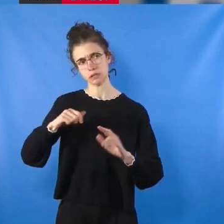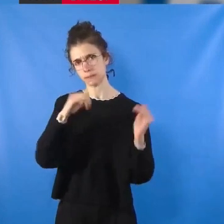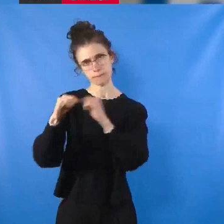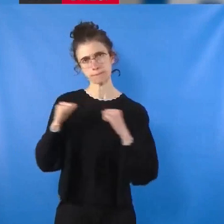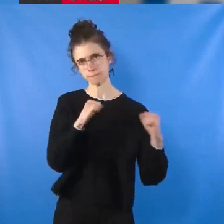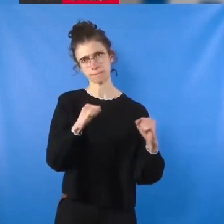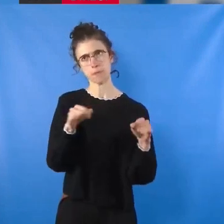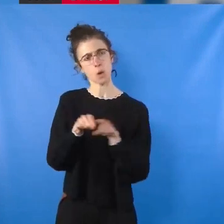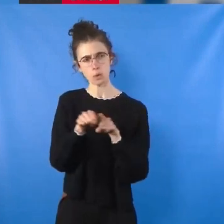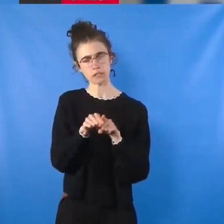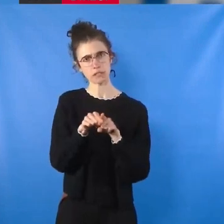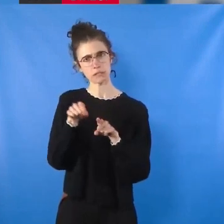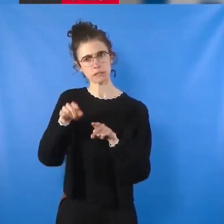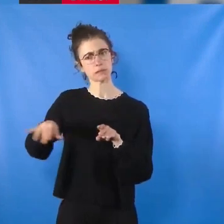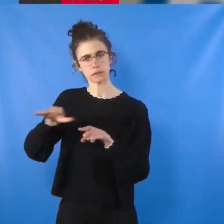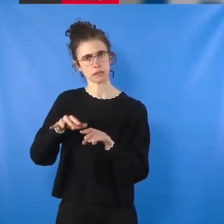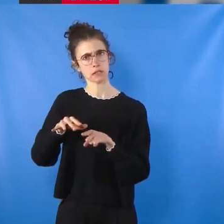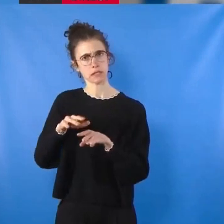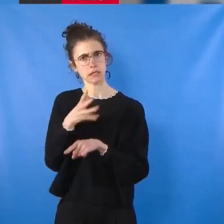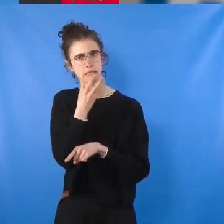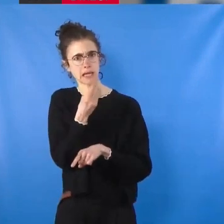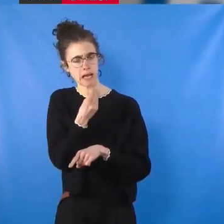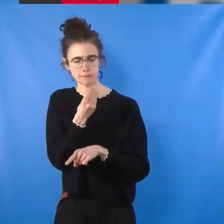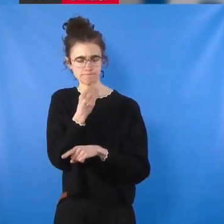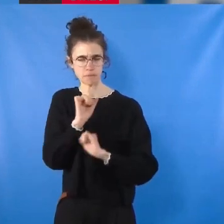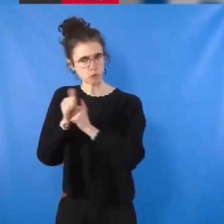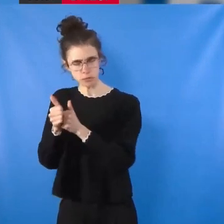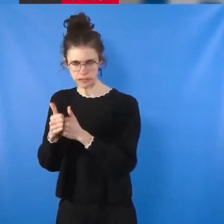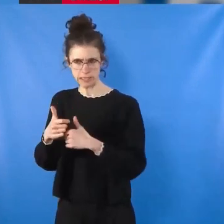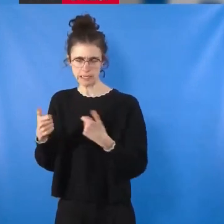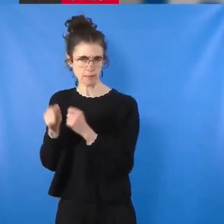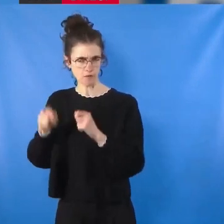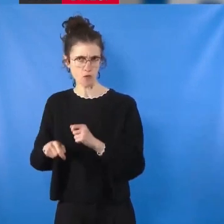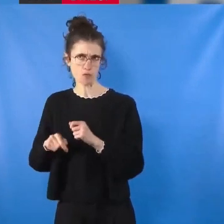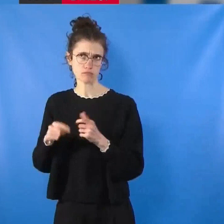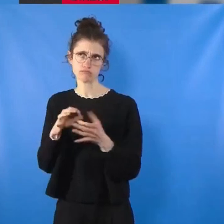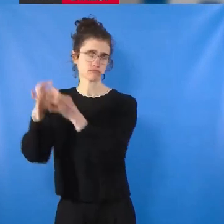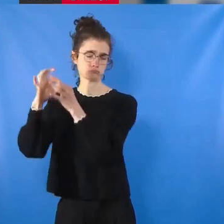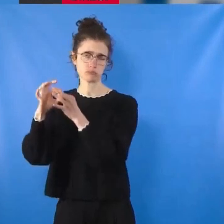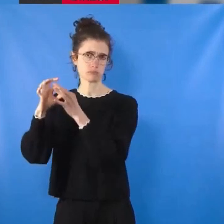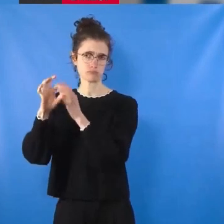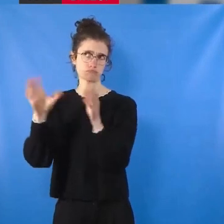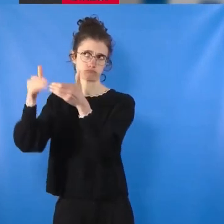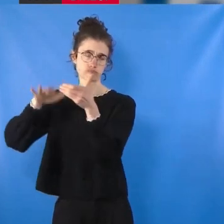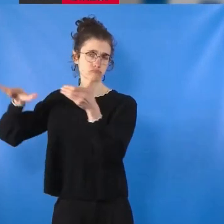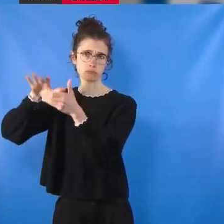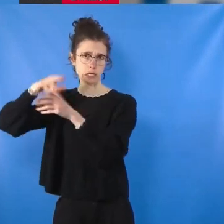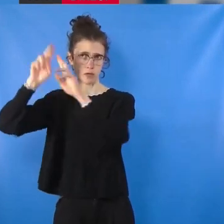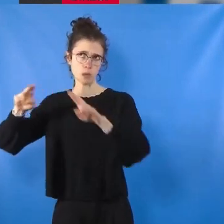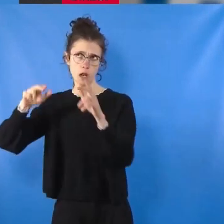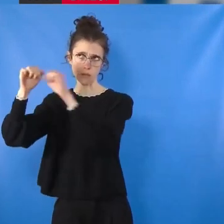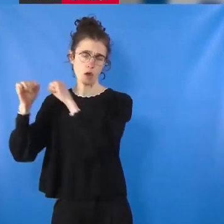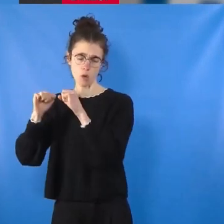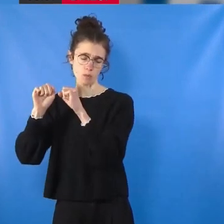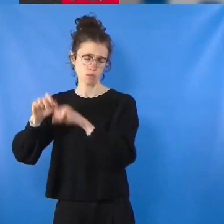ou bien être sanctionné par la communauté internationale. Les droits des peuples ne doivent pas être à géométrie